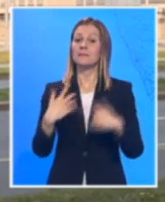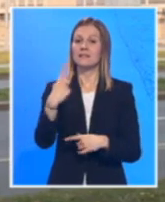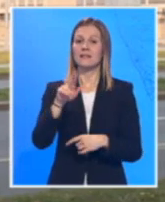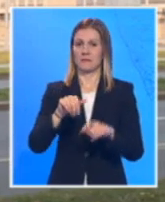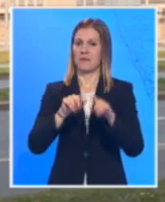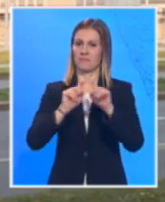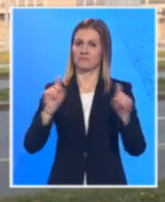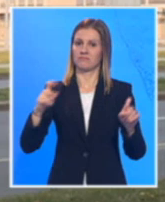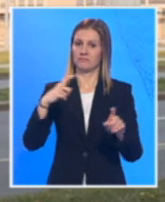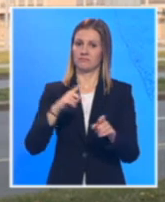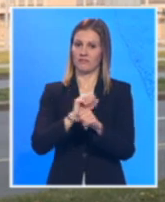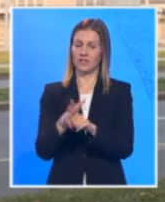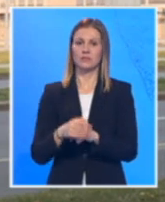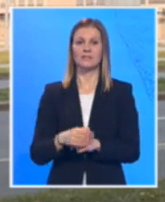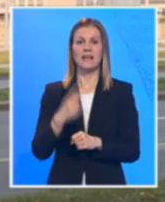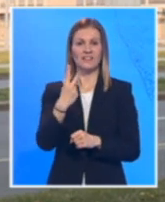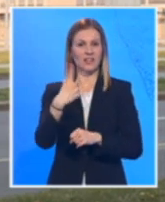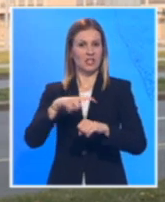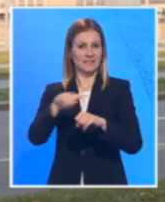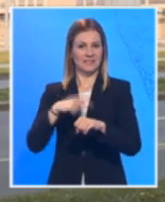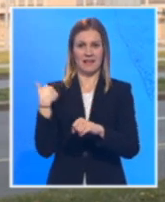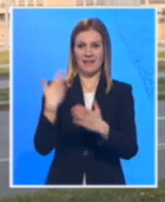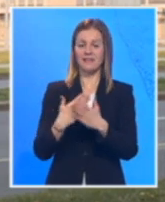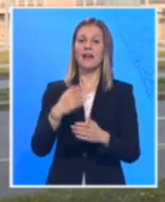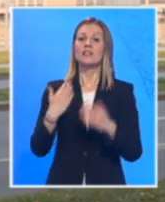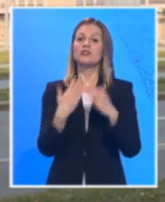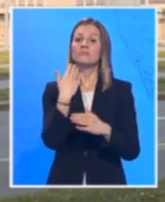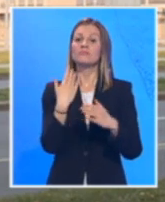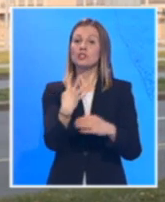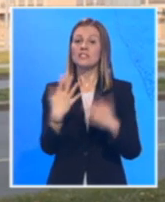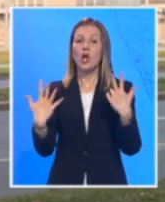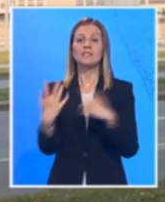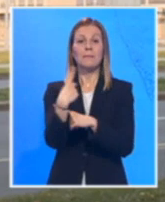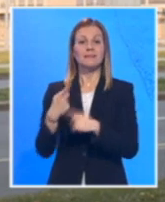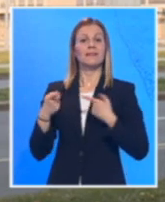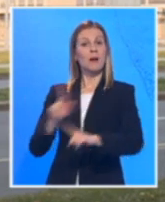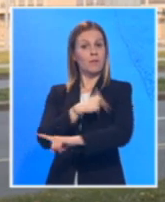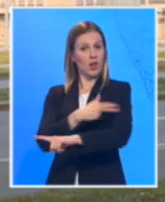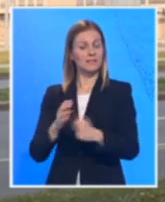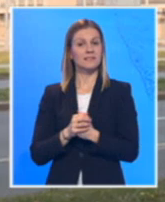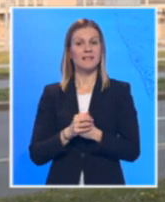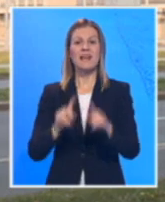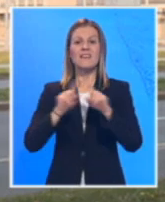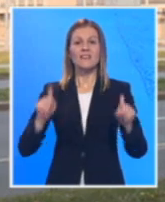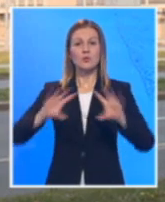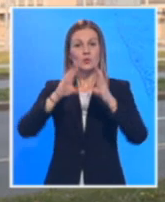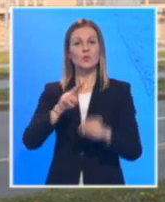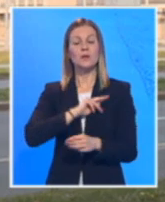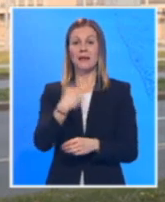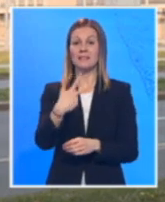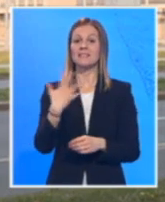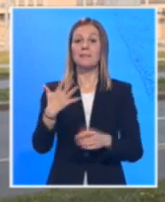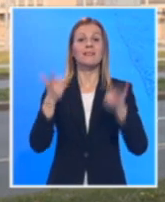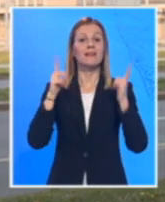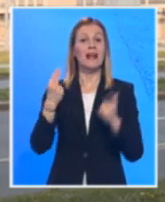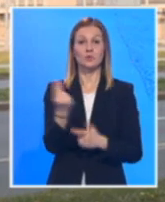U posljednja 24 časa hospitalizovano je novih 48 pacijenata. Virus je potvrđen u 35 gradova u Srbiji,